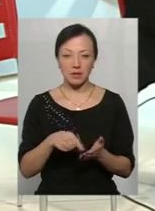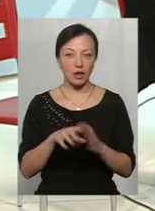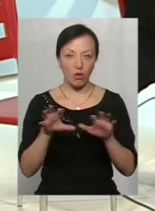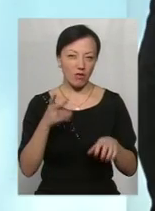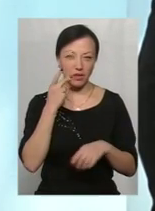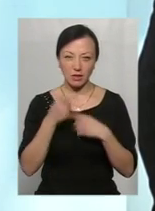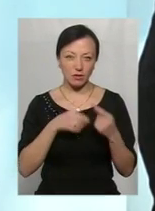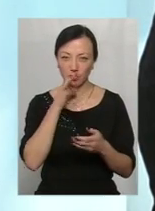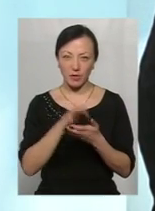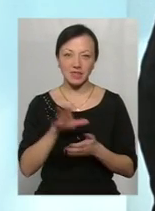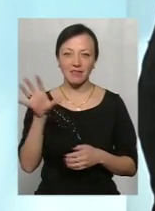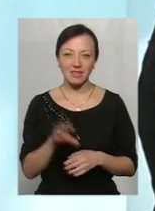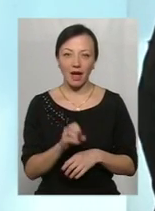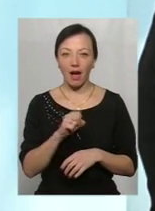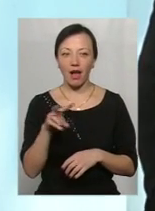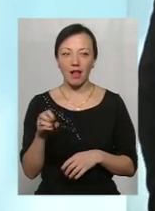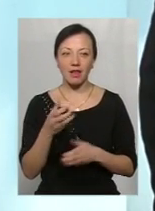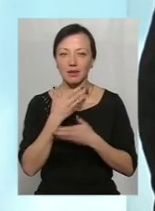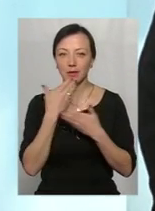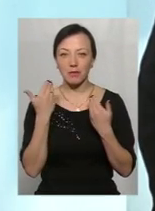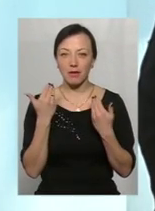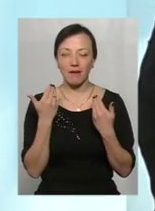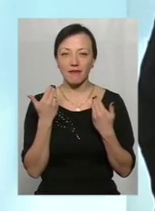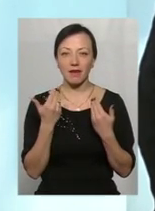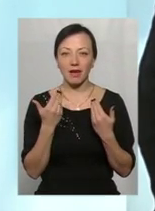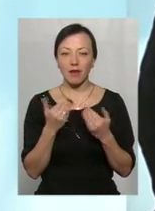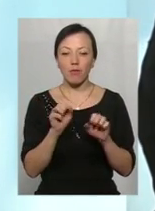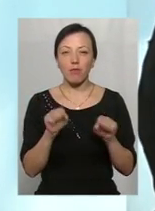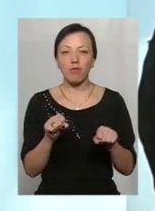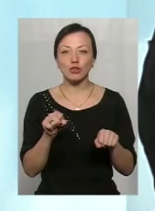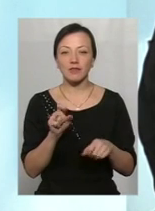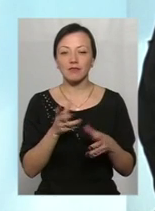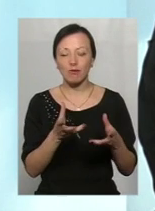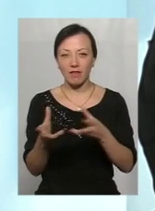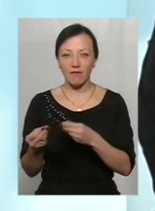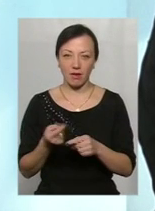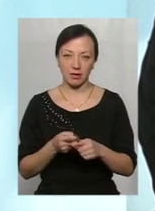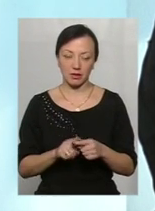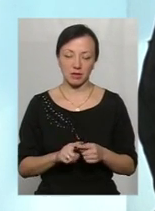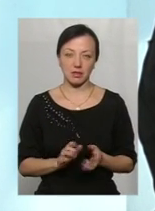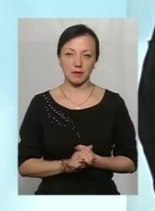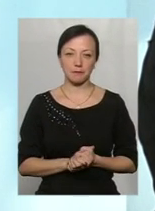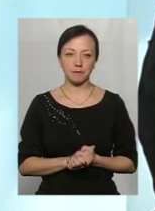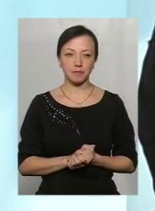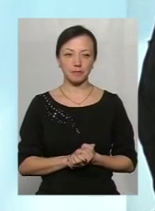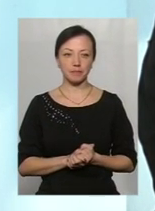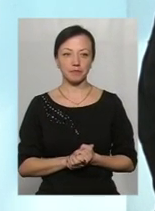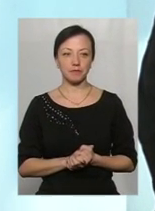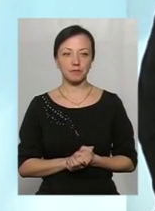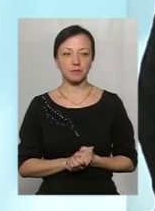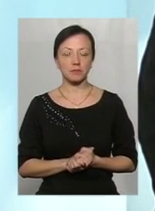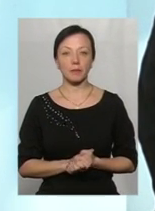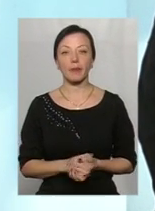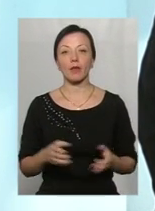так завжди відповідав за все, але не мав ресурсів і повноважень для того, щоб цю відповідальність реалізувати у проекти розвитку.